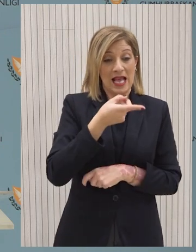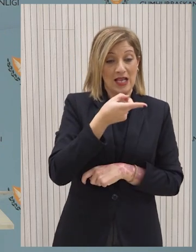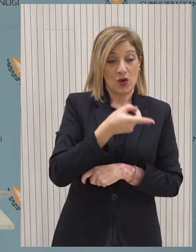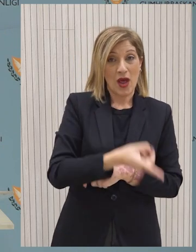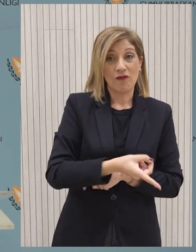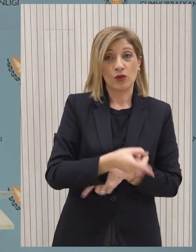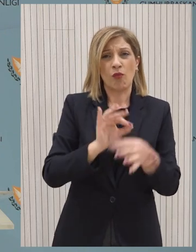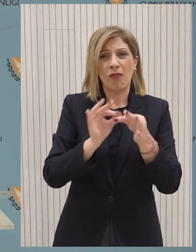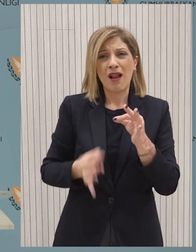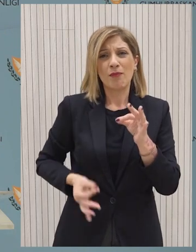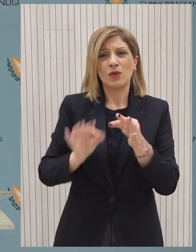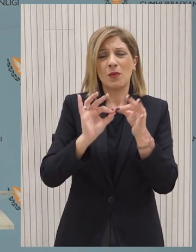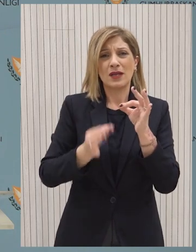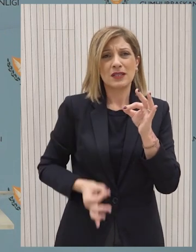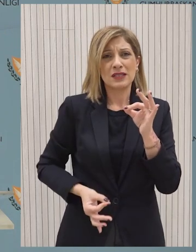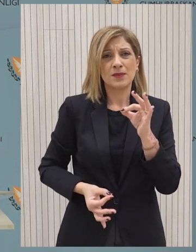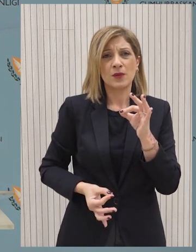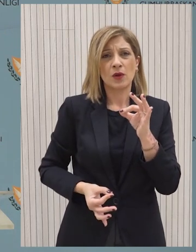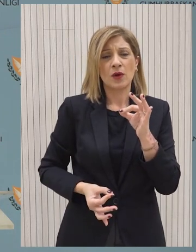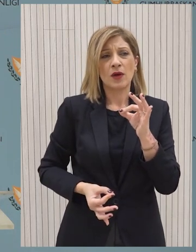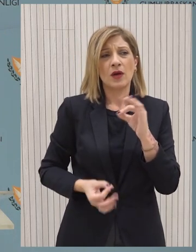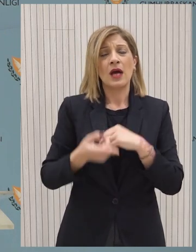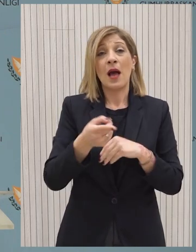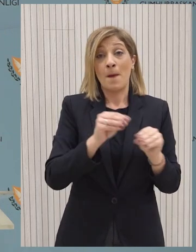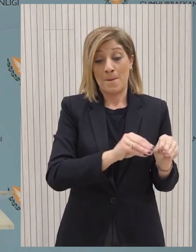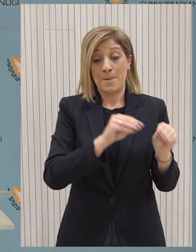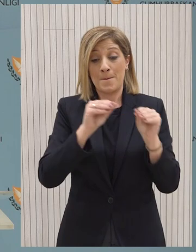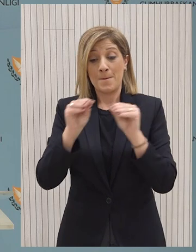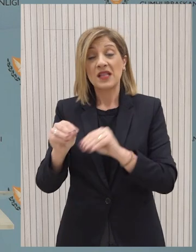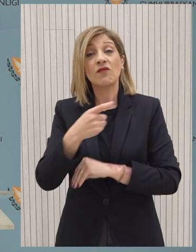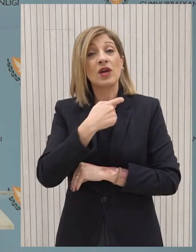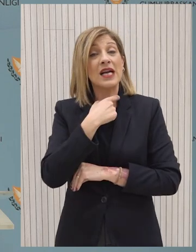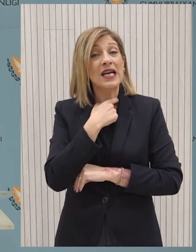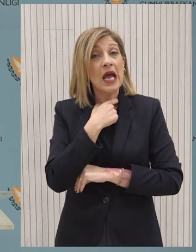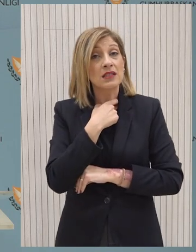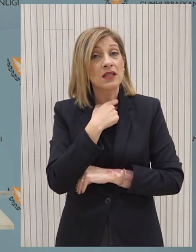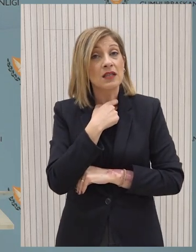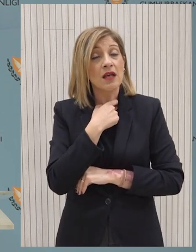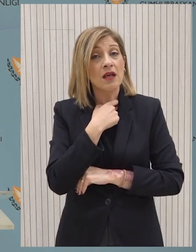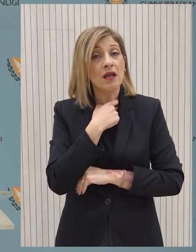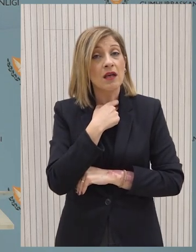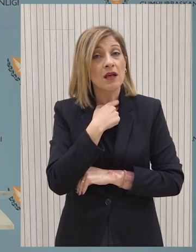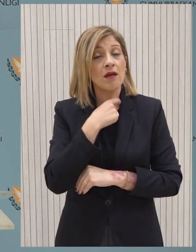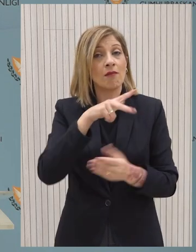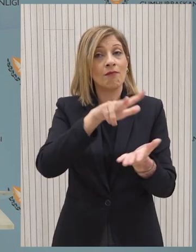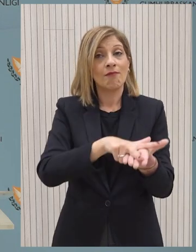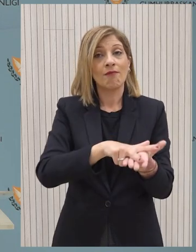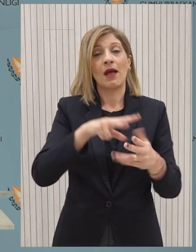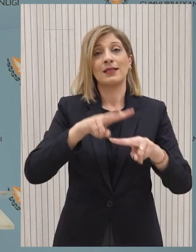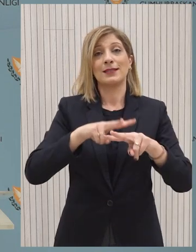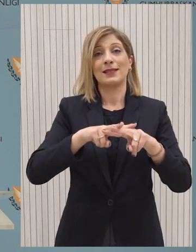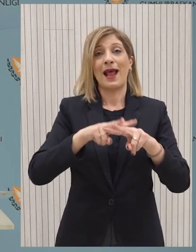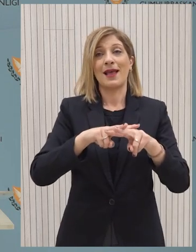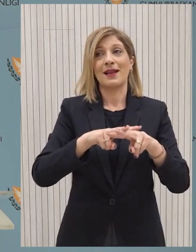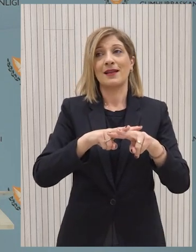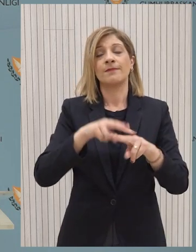θα κυριαστεί η συγκατάτευση του Ισραήλου. Ακριβώς, όπως έχω αναφέρει, ήδη μια